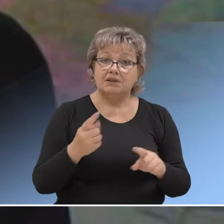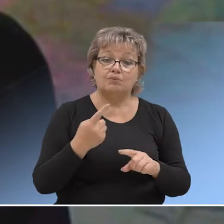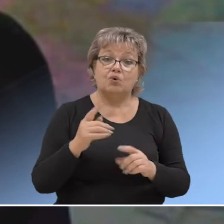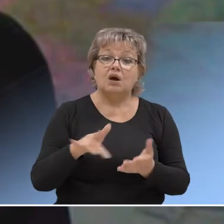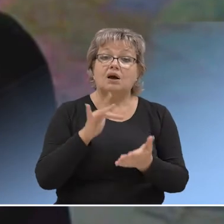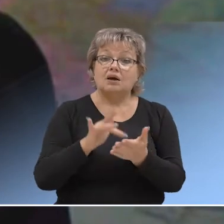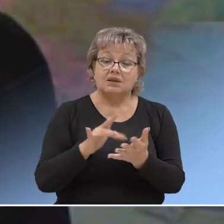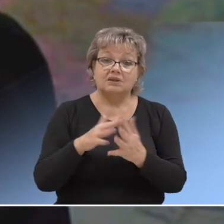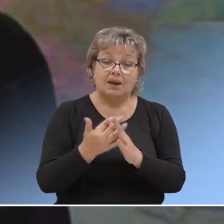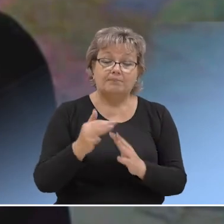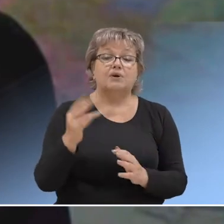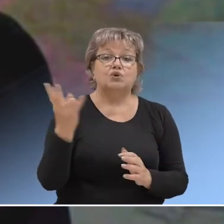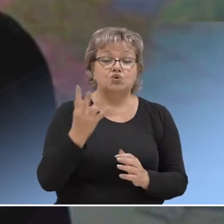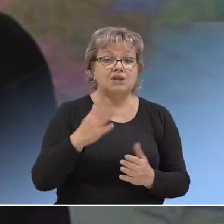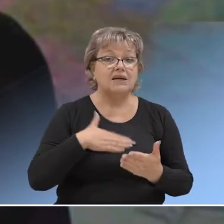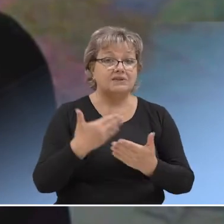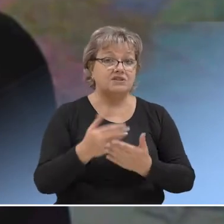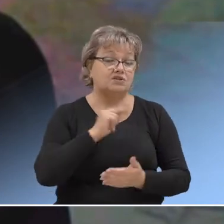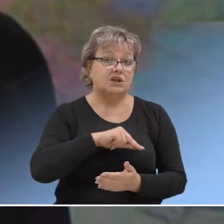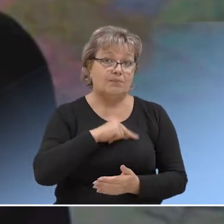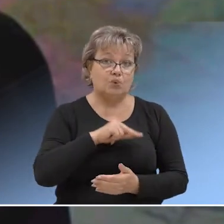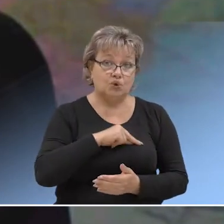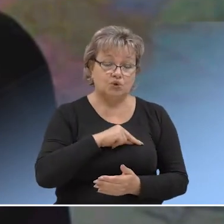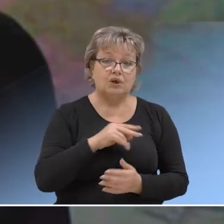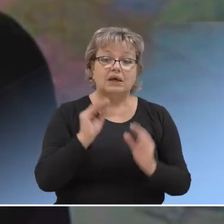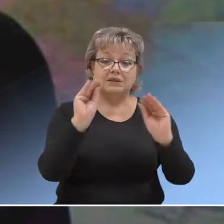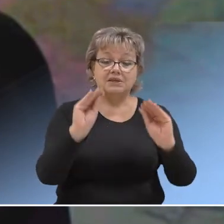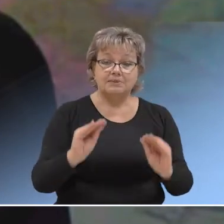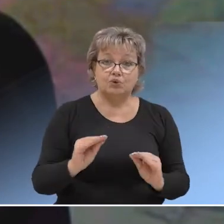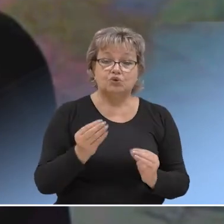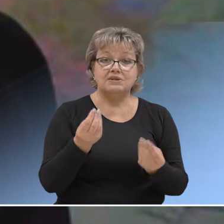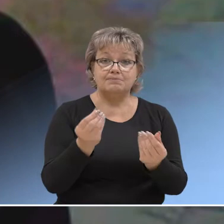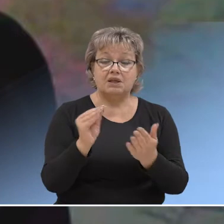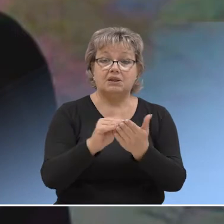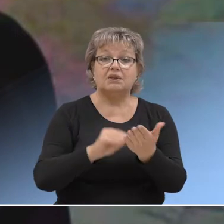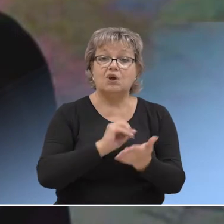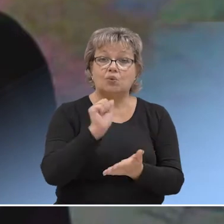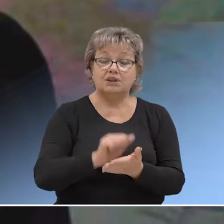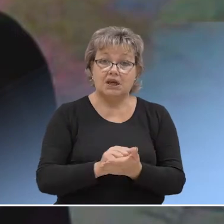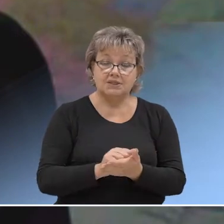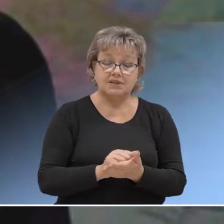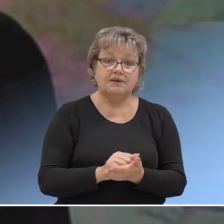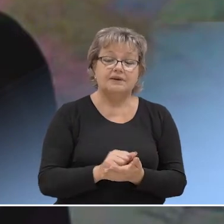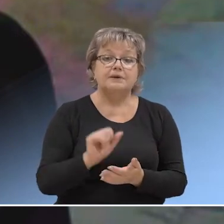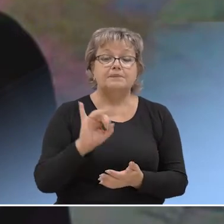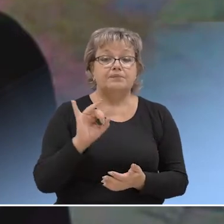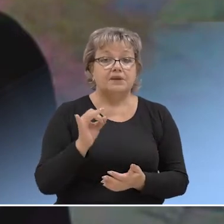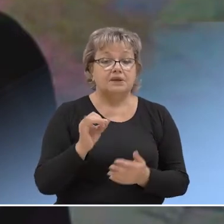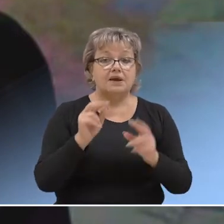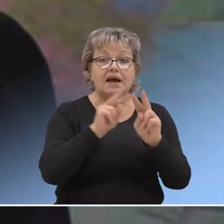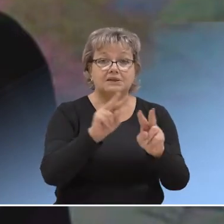муниципальным образованием нужно активизировать работу, контроль за разработкой проектно-смертной документации на объекты, обязательно